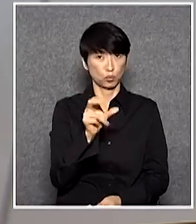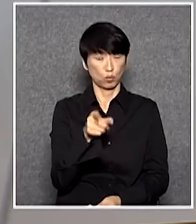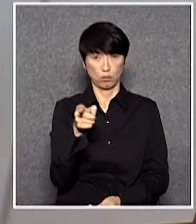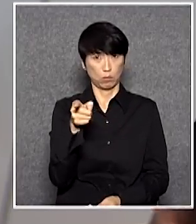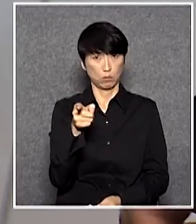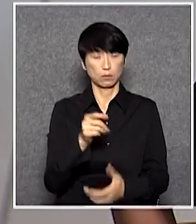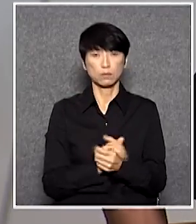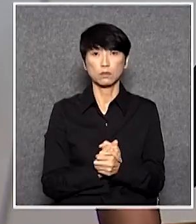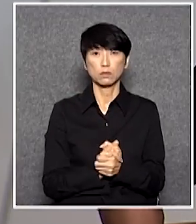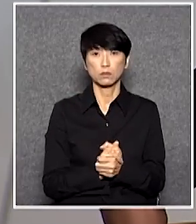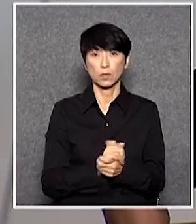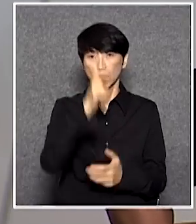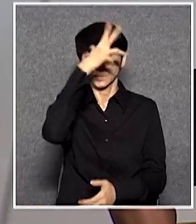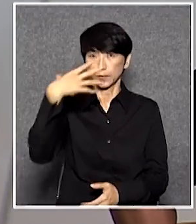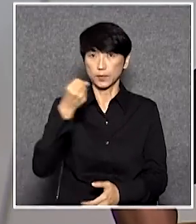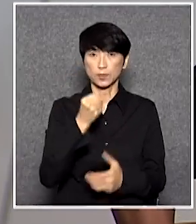知道 特首